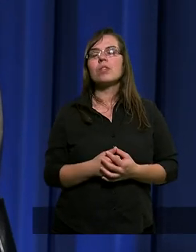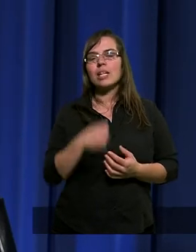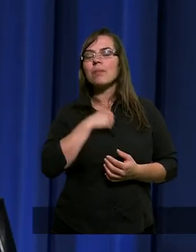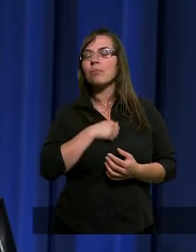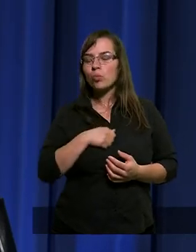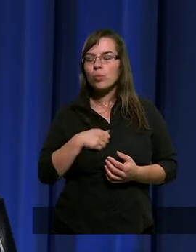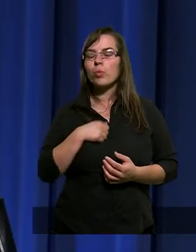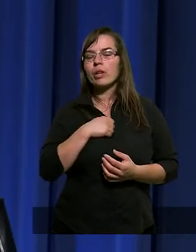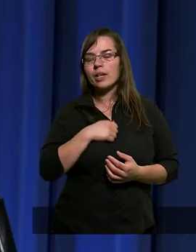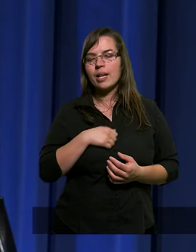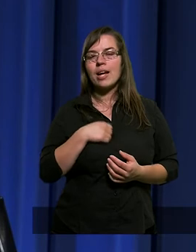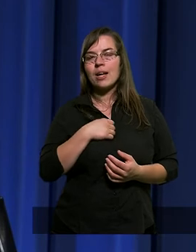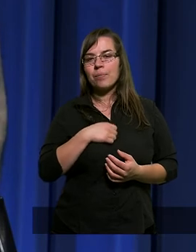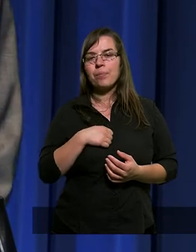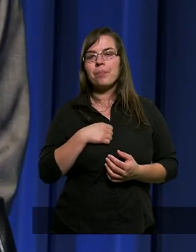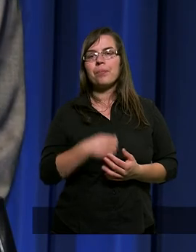smutne to jest.